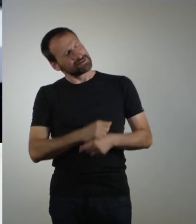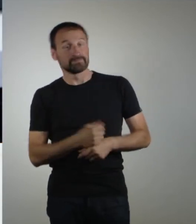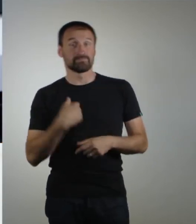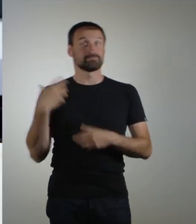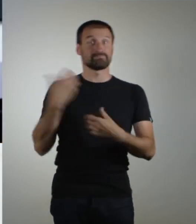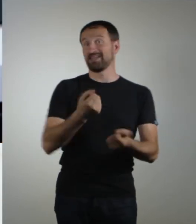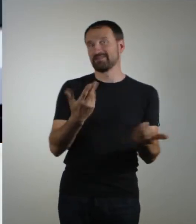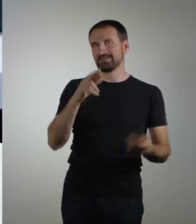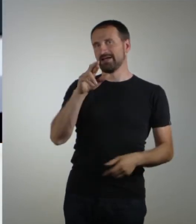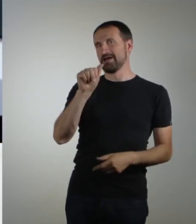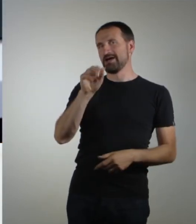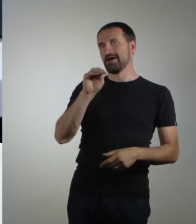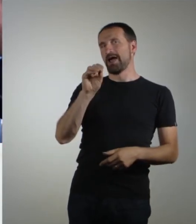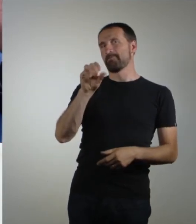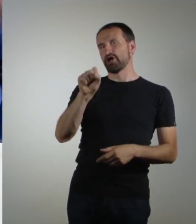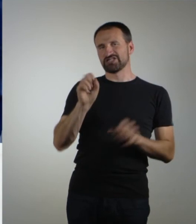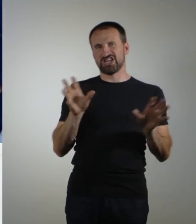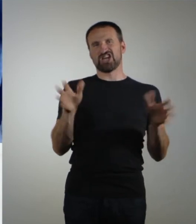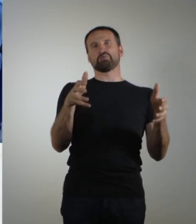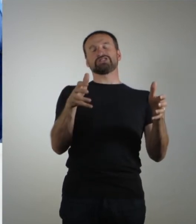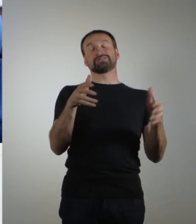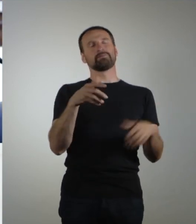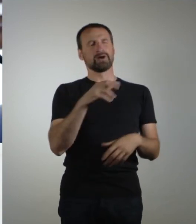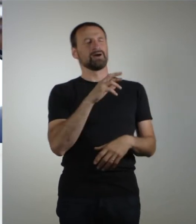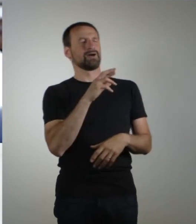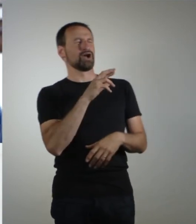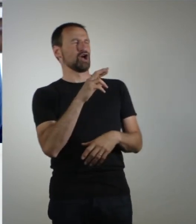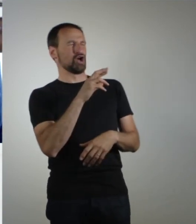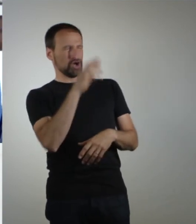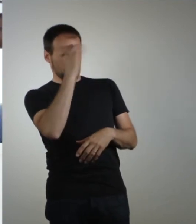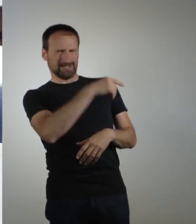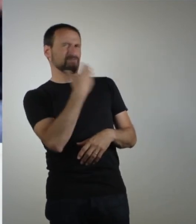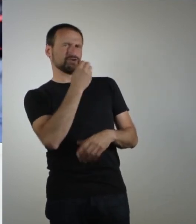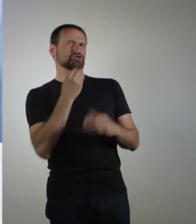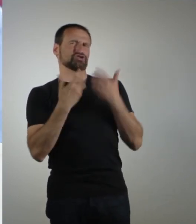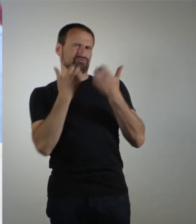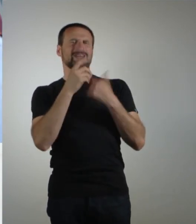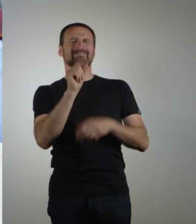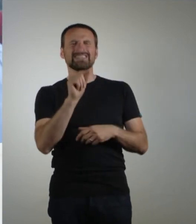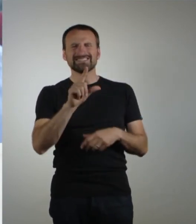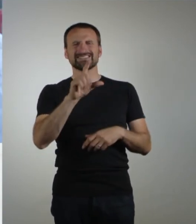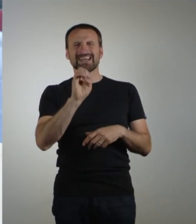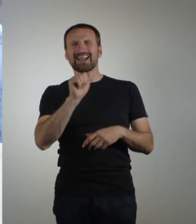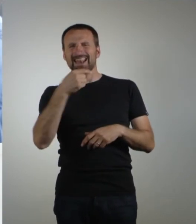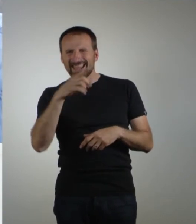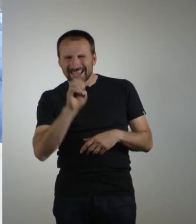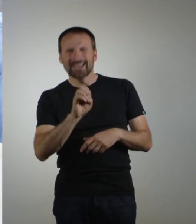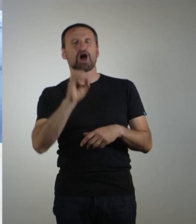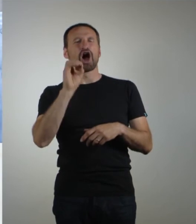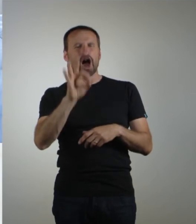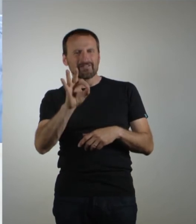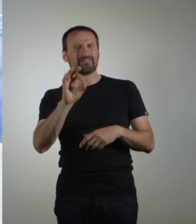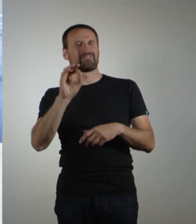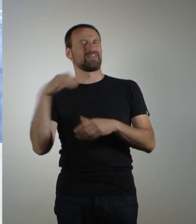Rammus mitgebracht und ich glaube, der Robin wollte dir noch kurz erzählen, was jetzt eigentlich League of Legends ist. Ja, weil wir so oft über League of Legends geredet haben. Eine kurze